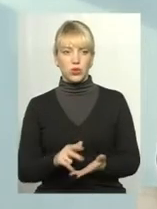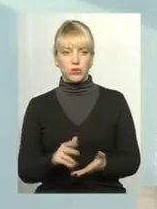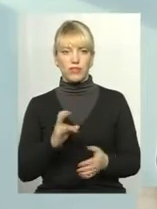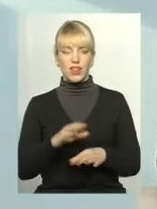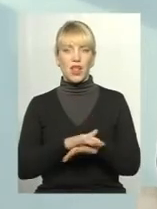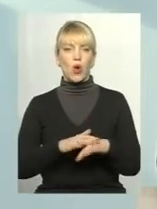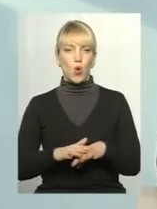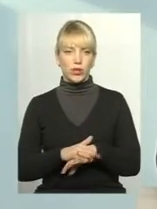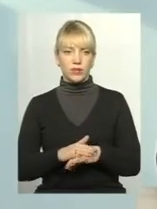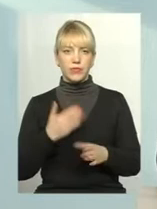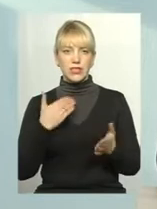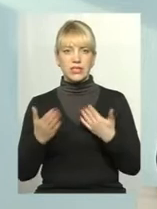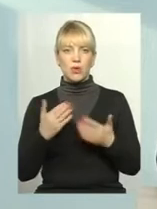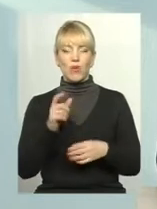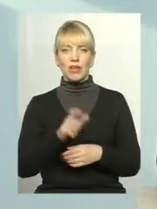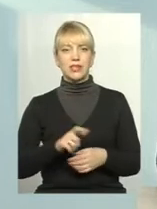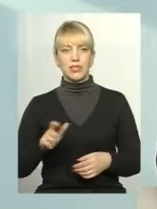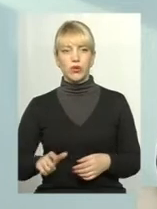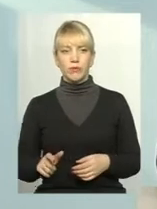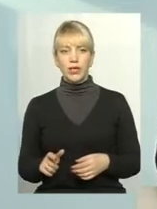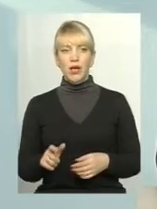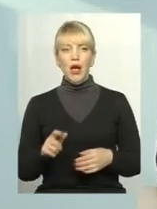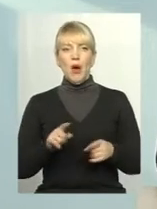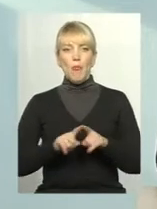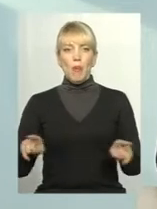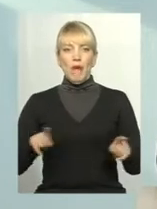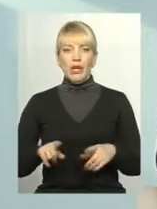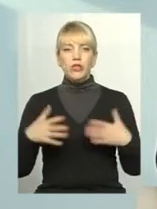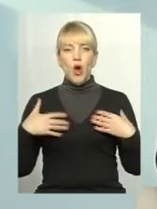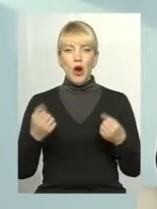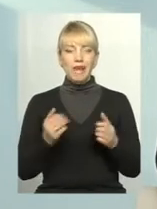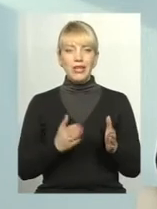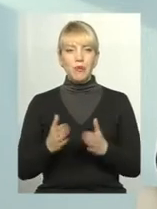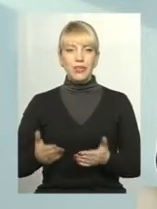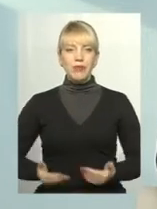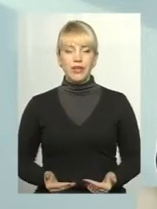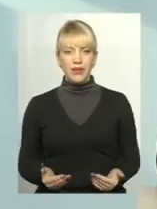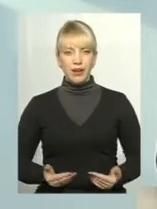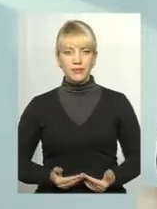народ, спілкуватися з людьми, пропагувати здоровий спосіб життя,